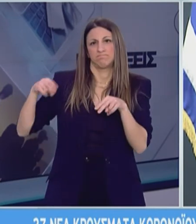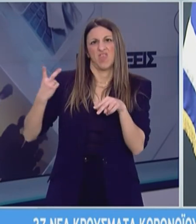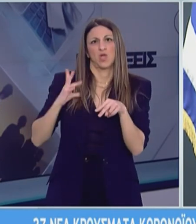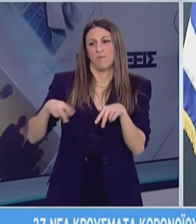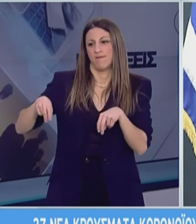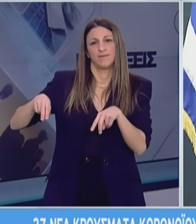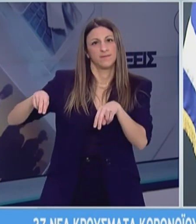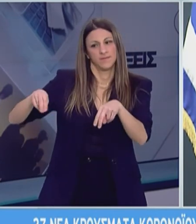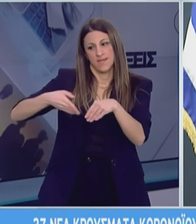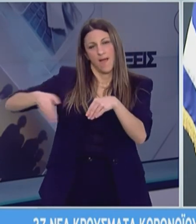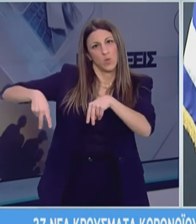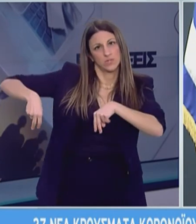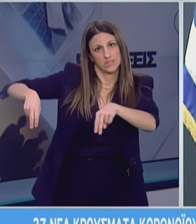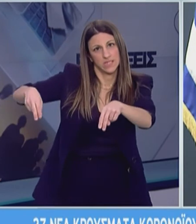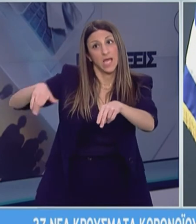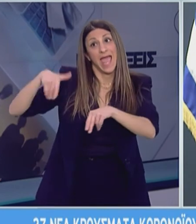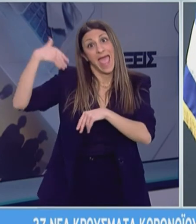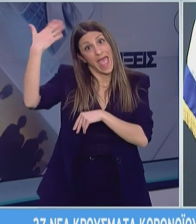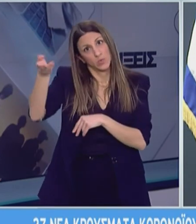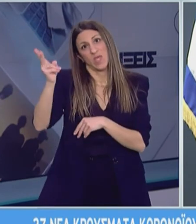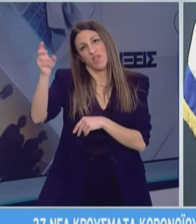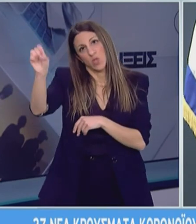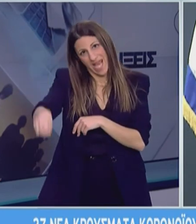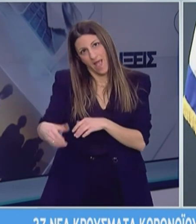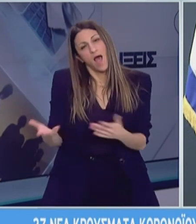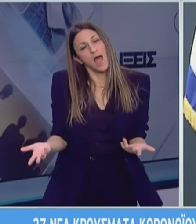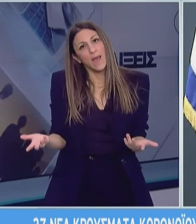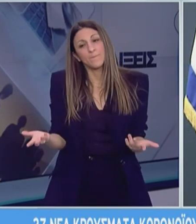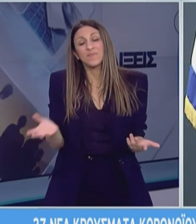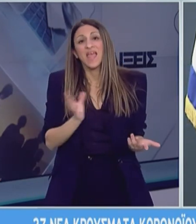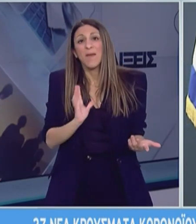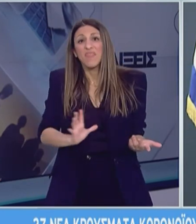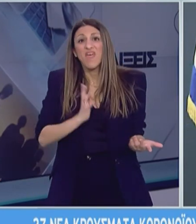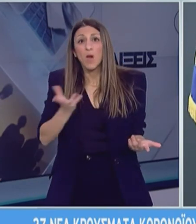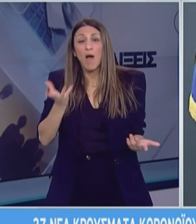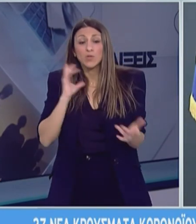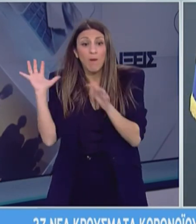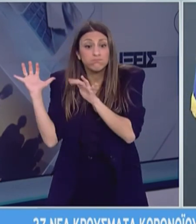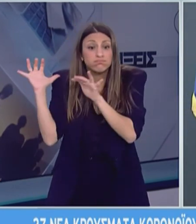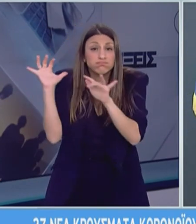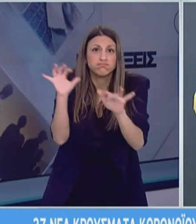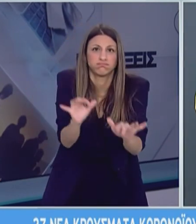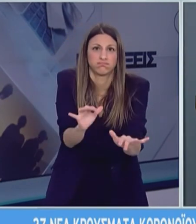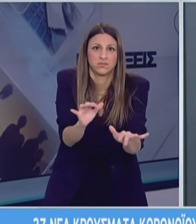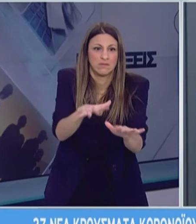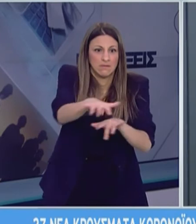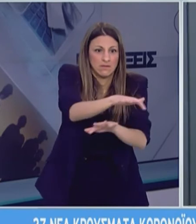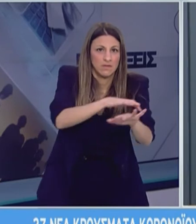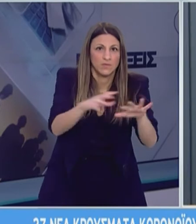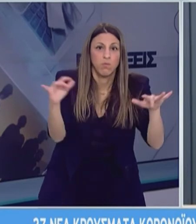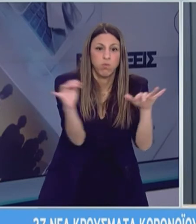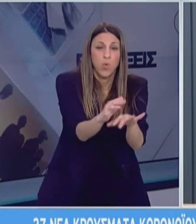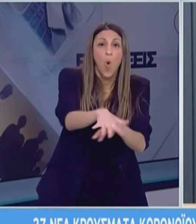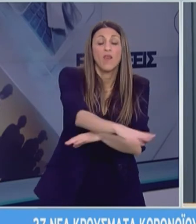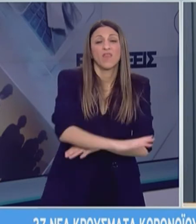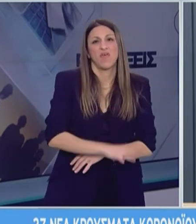Φυσικά και έξω ο κίνδυνος είναι και παραμένει μικρότερο. Στο συνοστισμό προσπαθούμε να αποφύγουμε, όχι το να μην κάνουν οι άνθρωποι φυσικά και